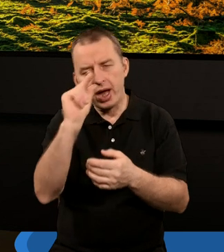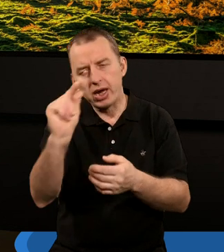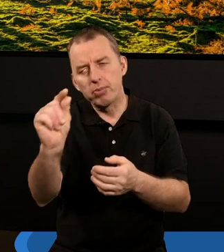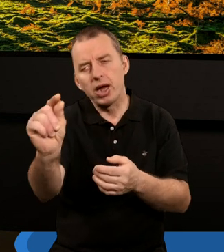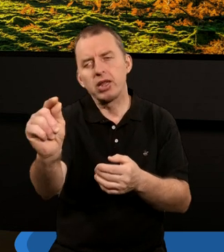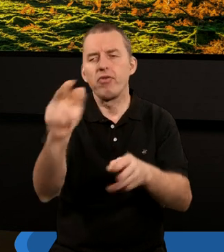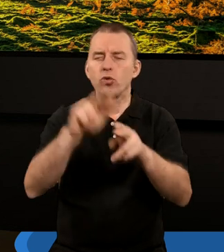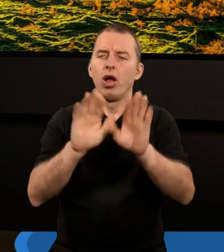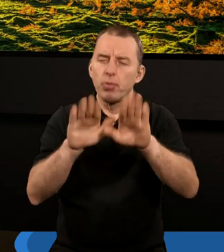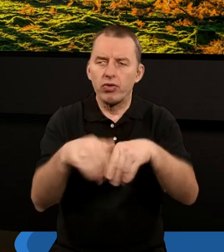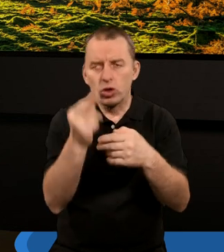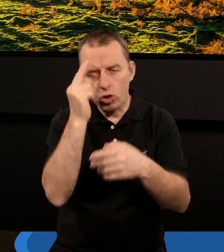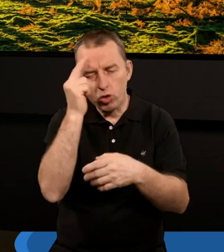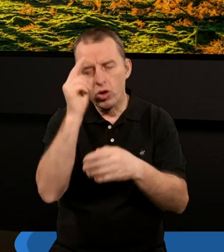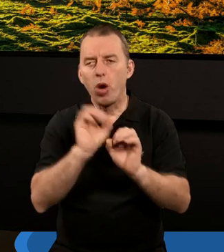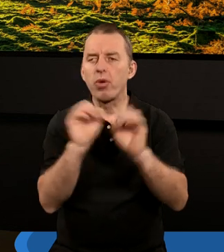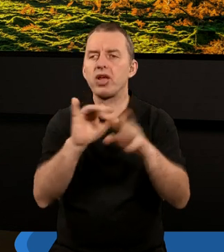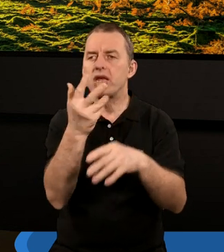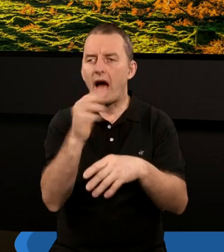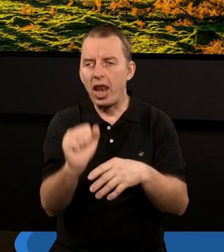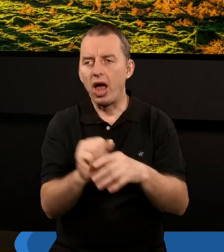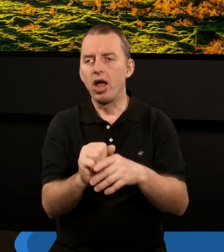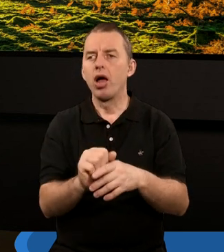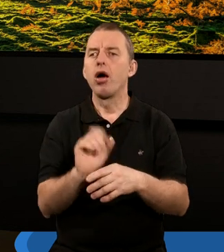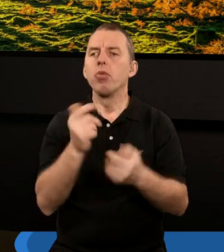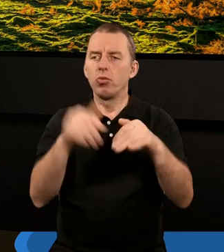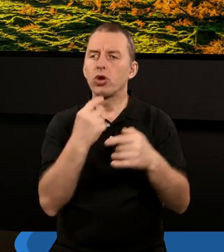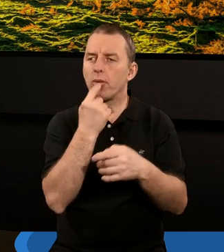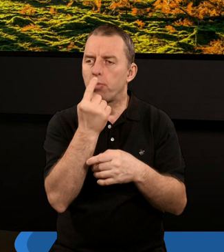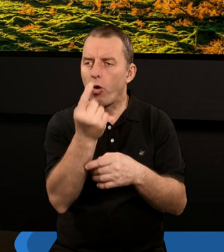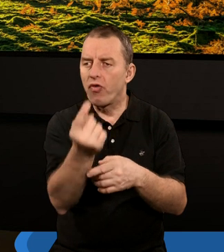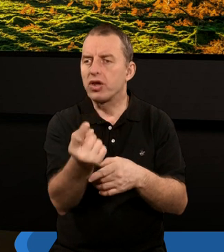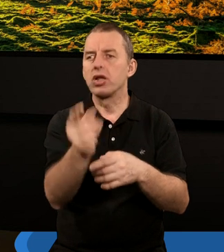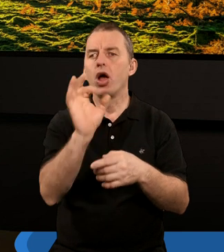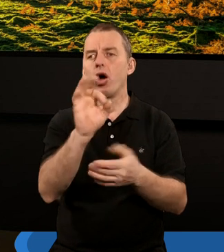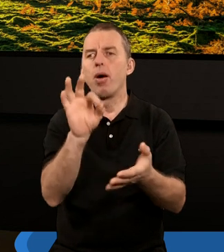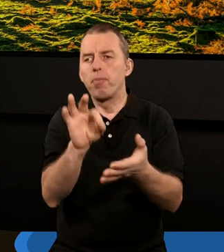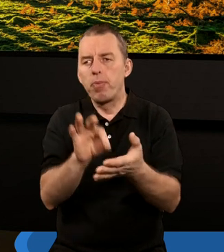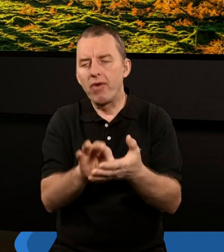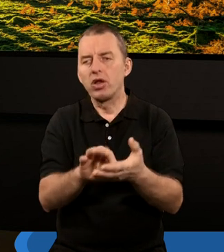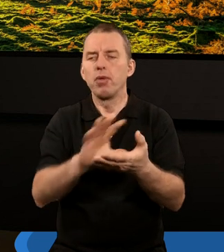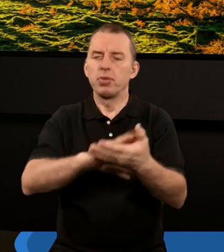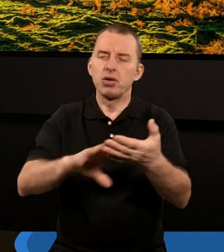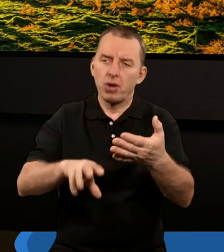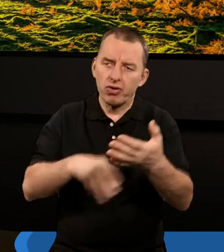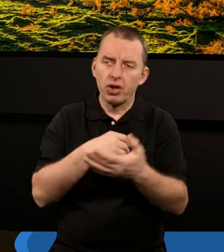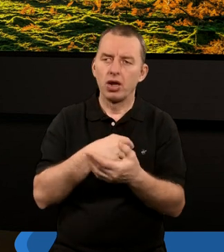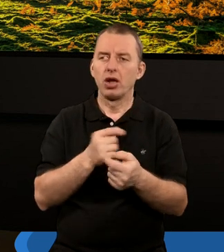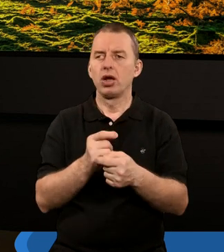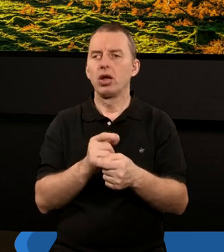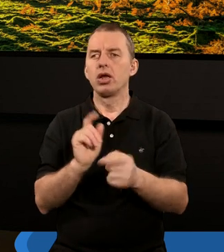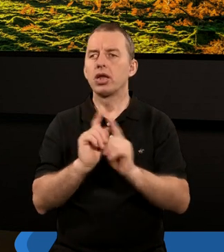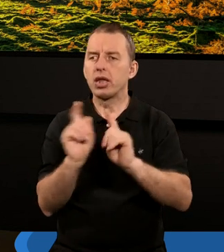która pozwala nam zrozumieć symbolikę Księgi Apokalipsy. Co moglibyście powiedzieć o pewnym takim biblijnym tle dla